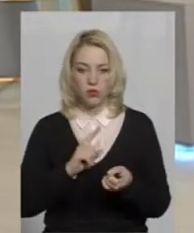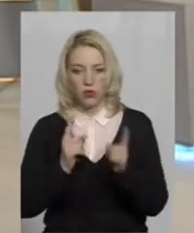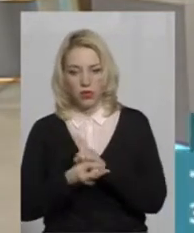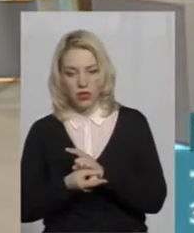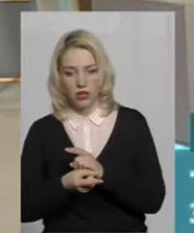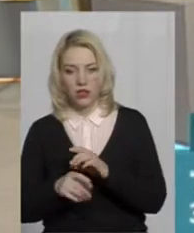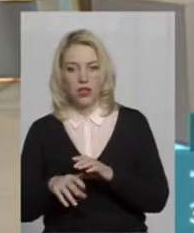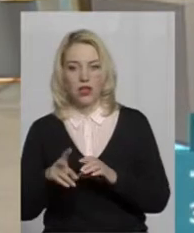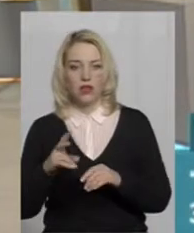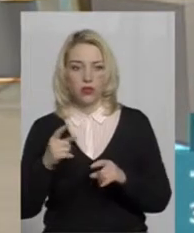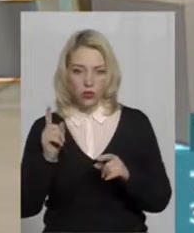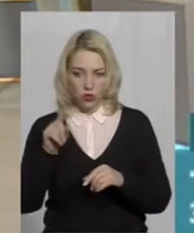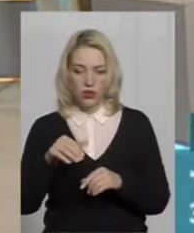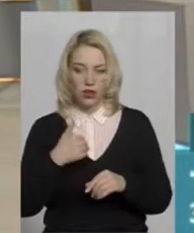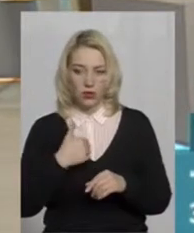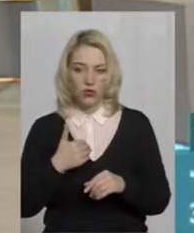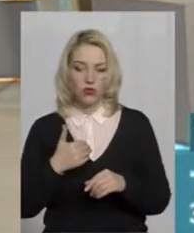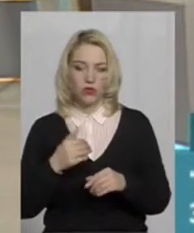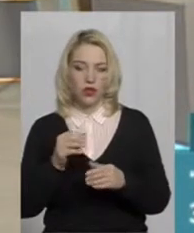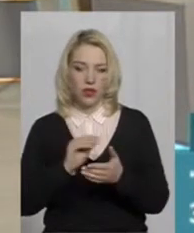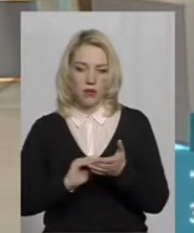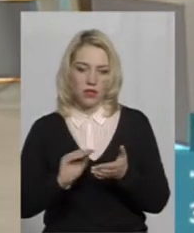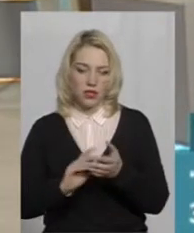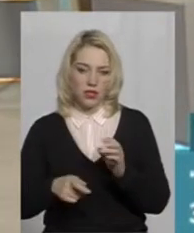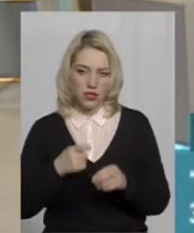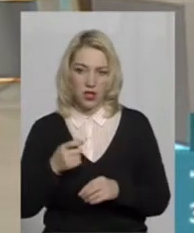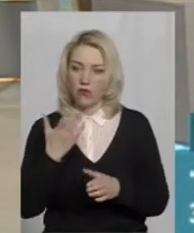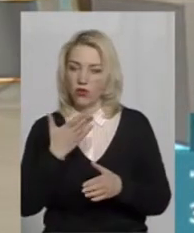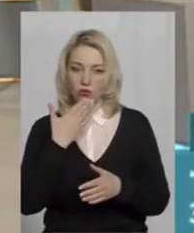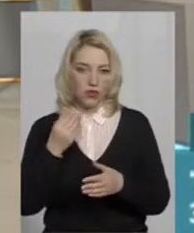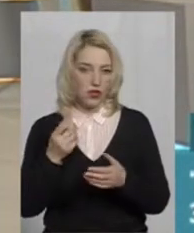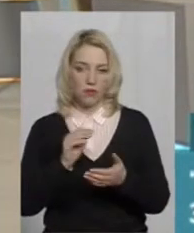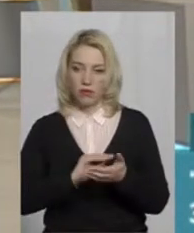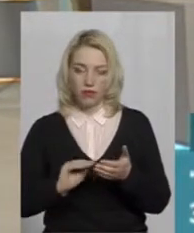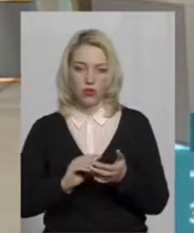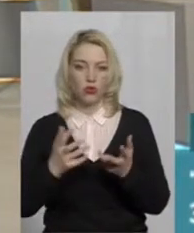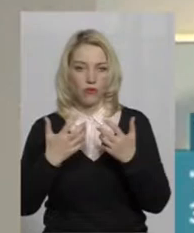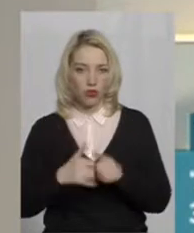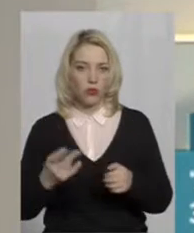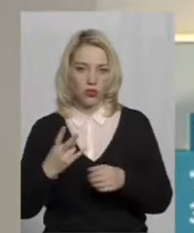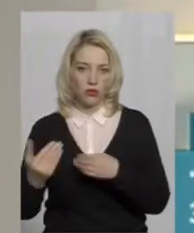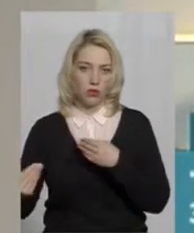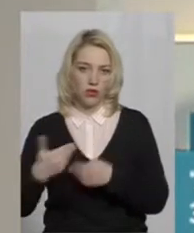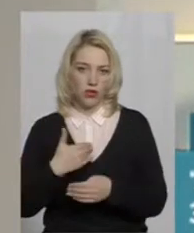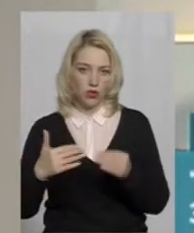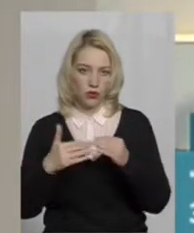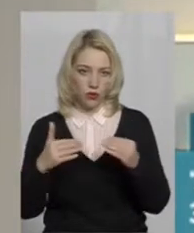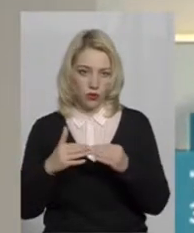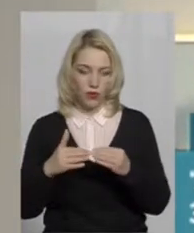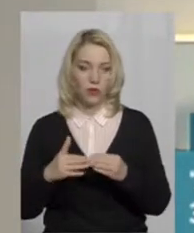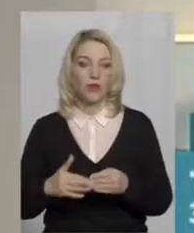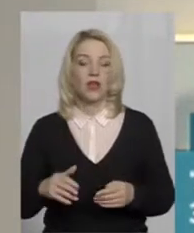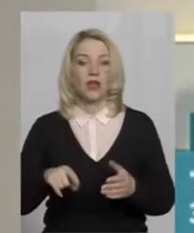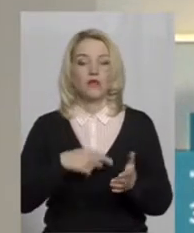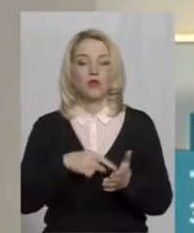тоді мушу писати заяву. Якщо я не пишу, то, значить, я автоматично голосую вдома. Автоматично до вас приходить, і ви голосуєте. В